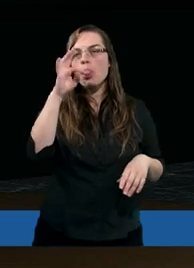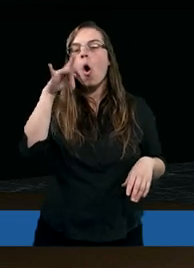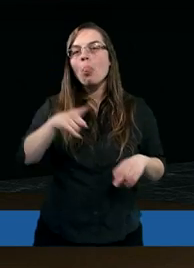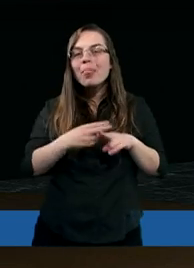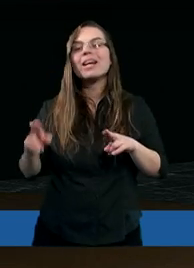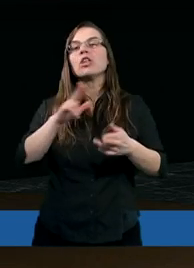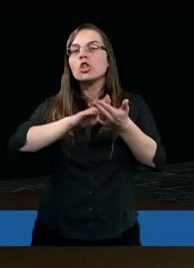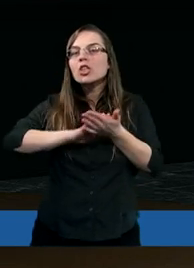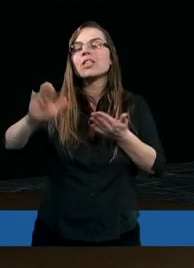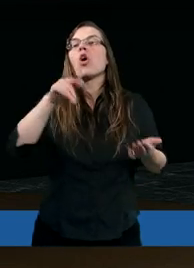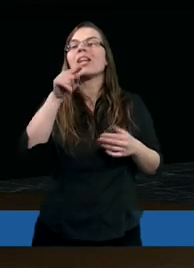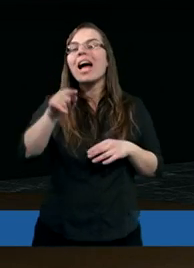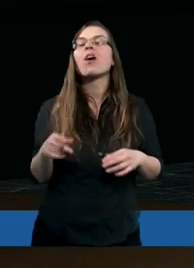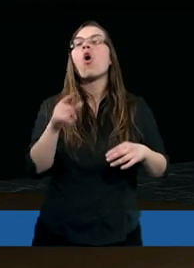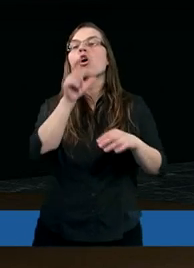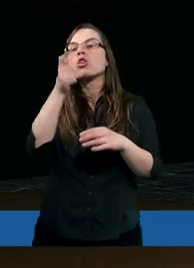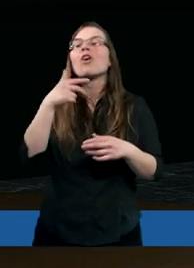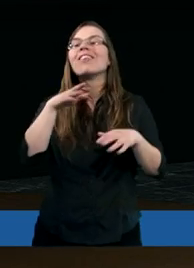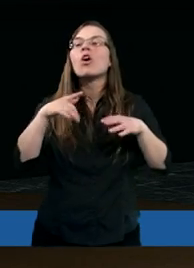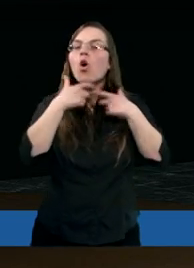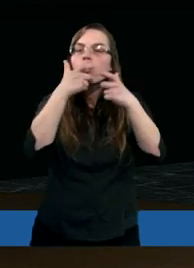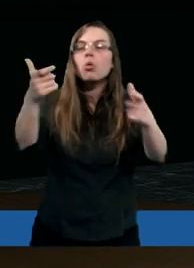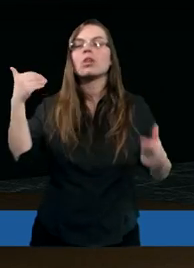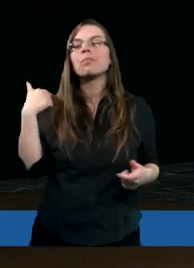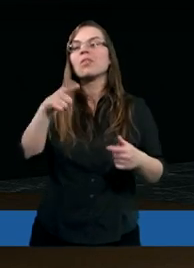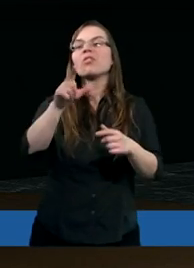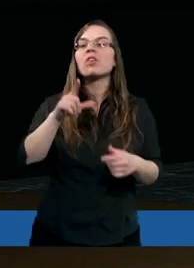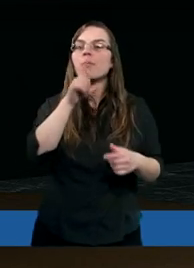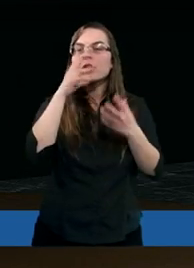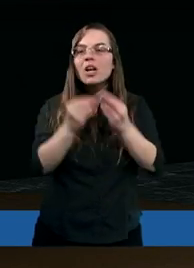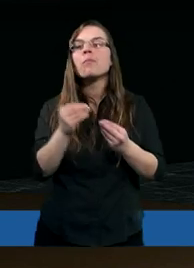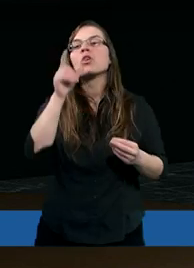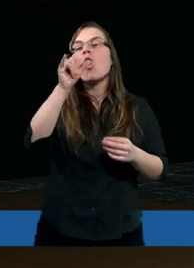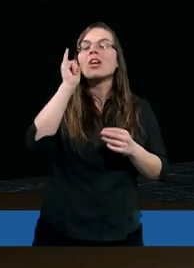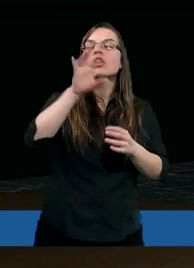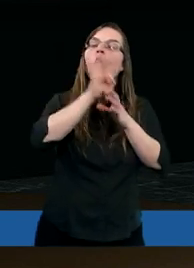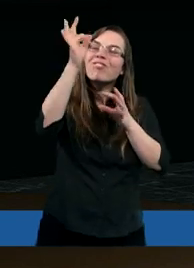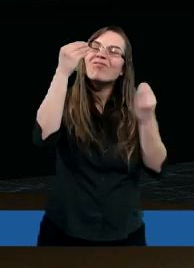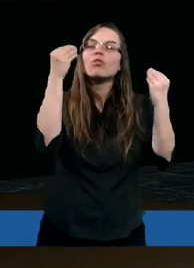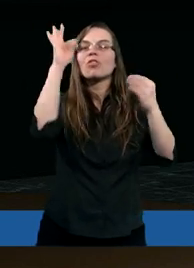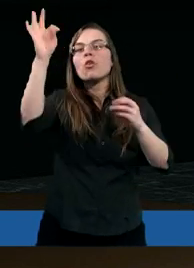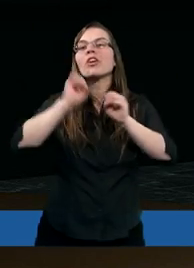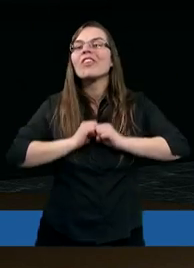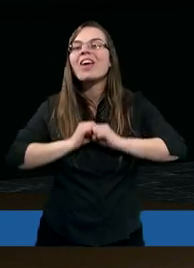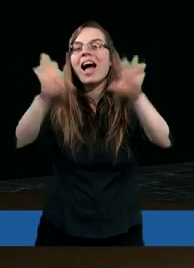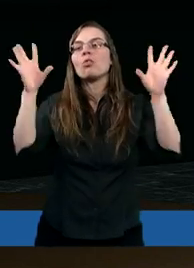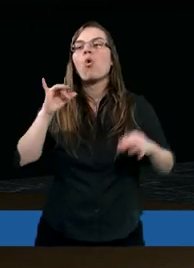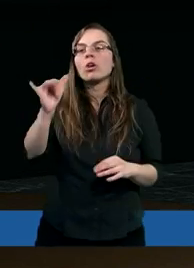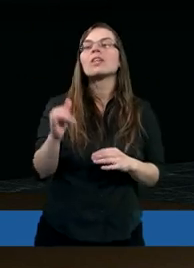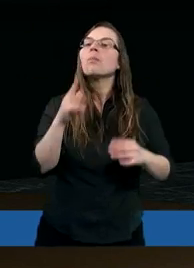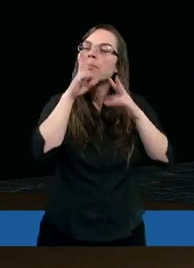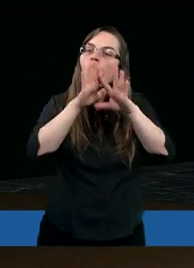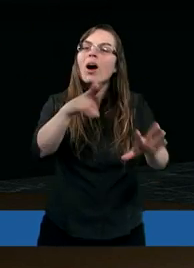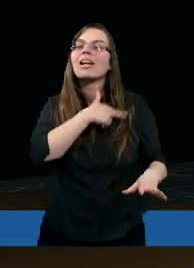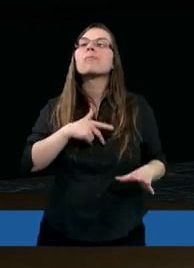was powołał. I to jeszcze fajnie uzupełnione, że z ciemności do cudownej swojej światłości. Czyli on jednocześnie